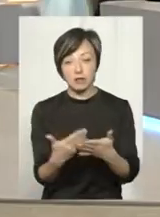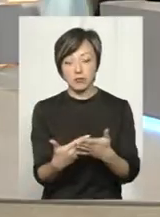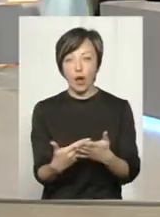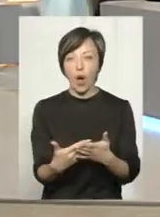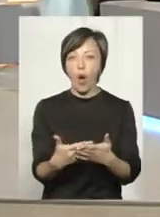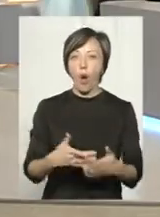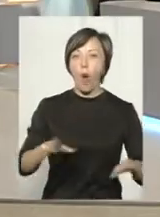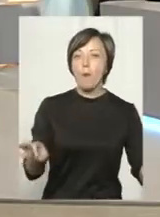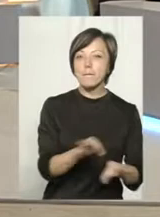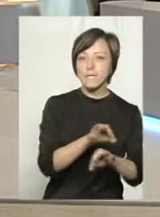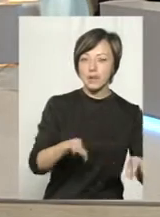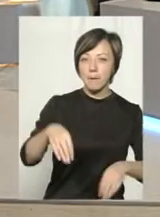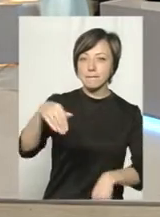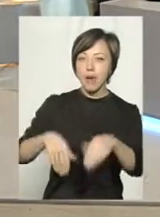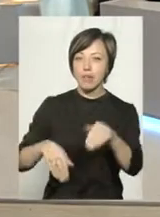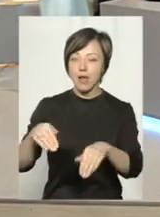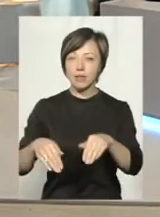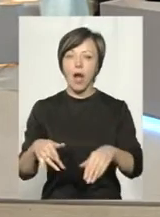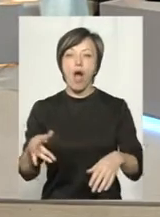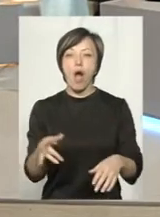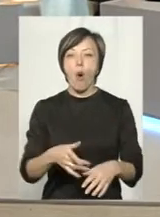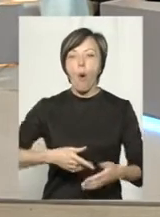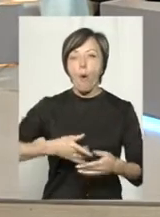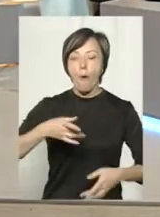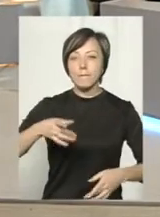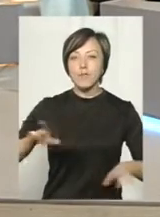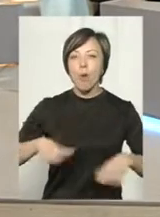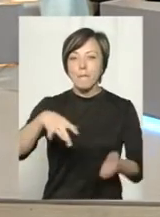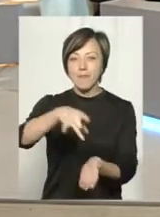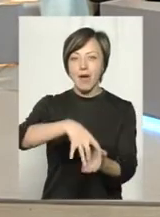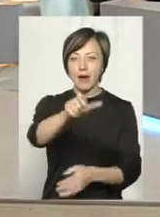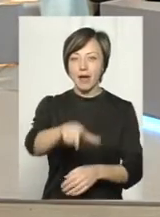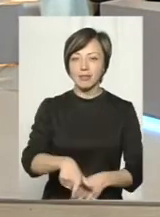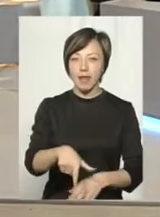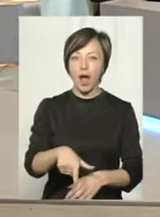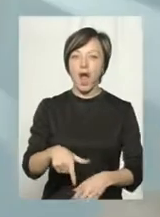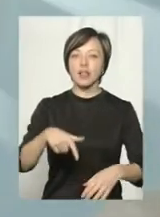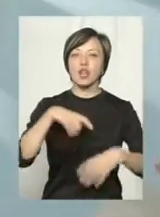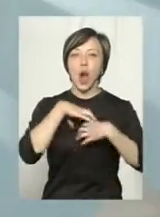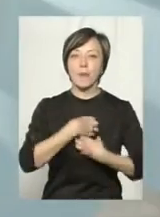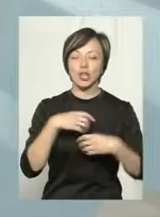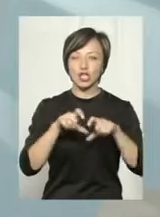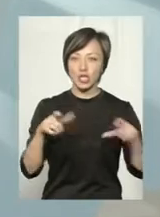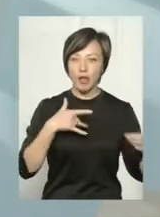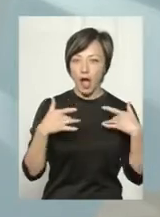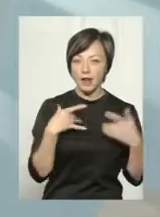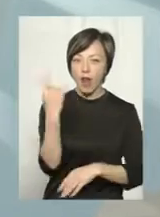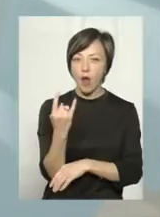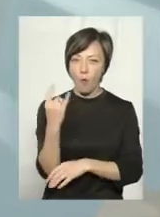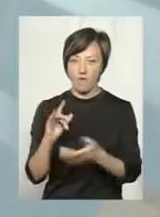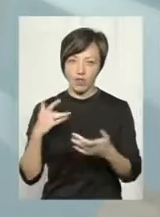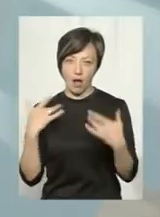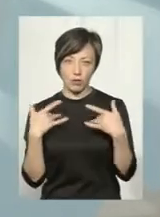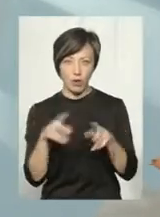оперний театр, балет, оперета, драматичний театр, ляльковий театр. Однакові умови?